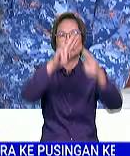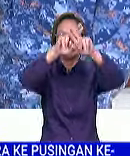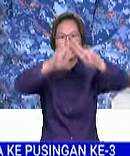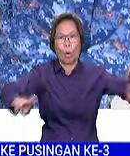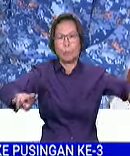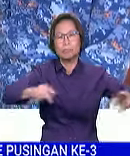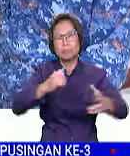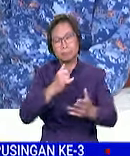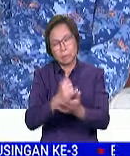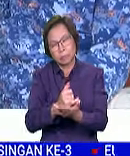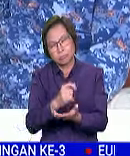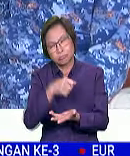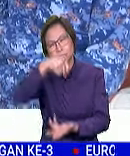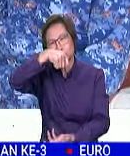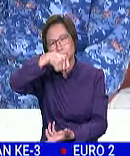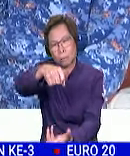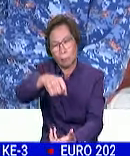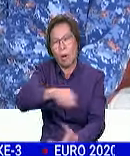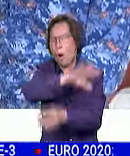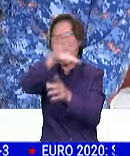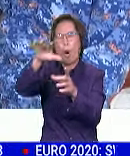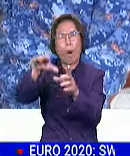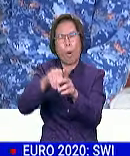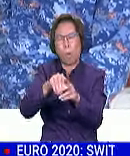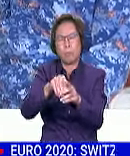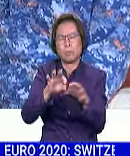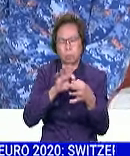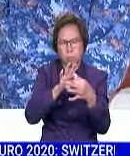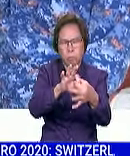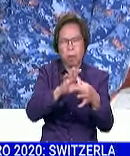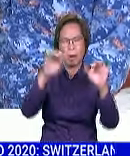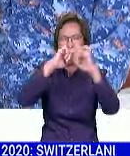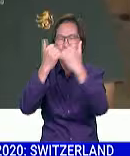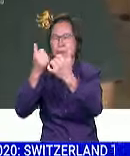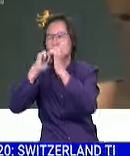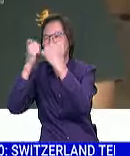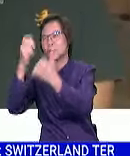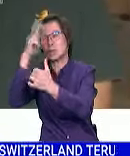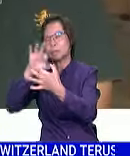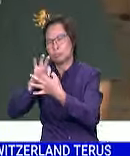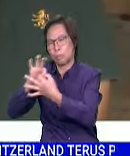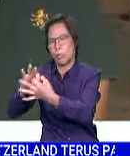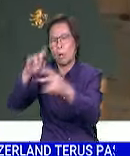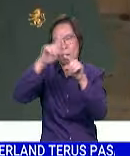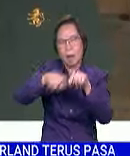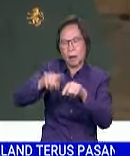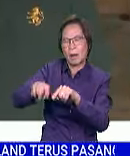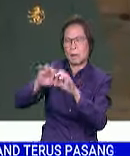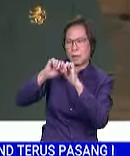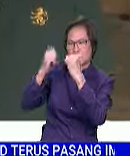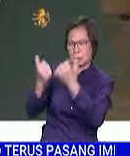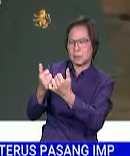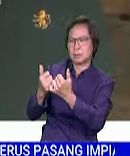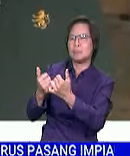Ini pun telah kita agihkan kepada semua yang terlibat dengan kerjasama agensi-agensi kerajaan. Pelbagai agensi yang mainkan perananlah